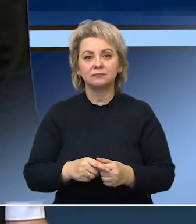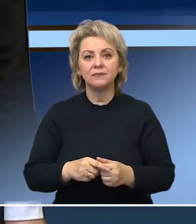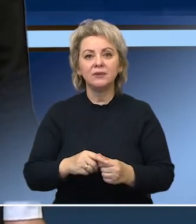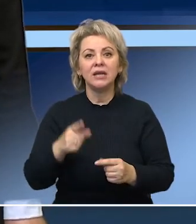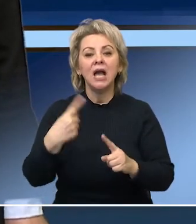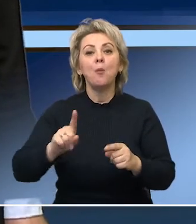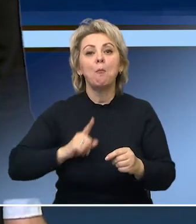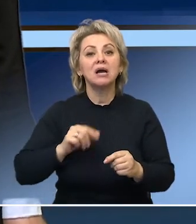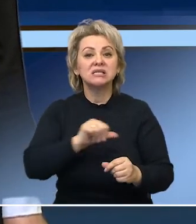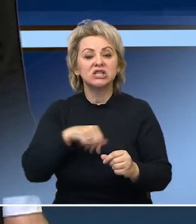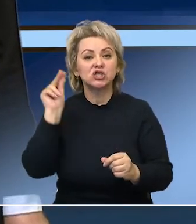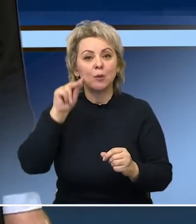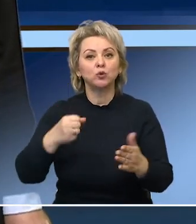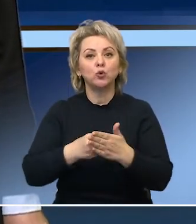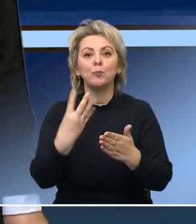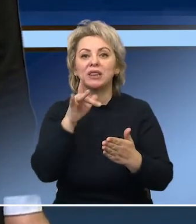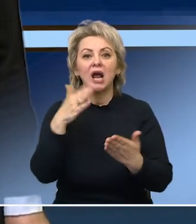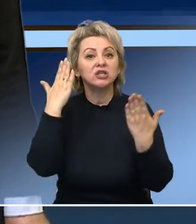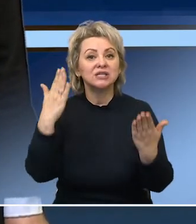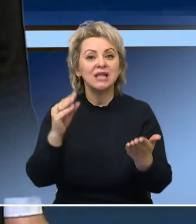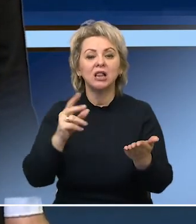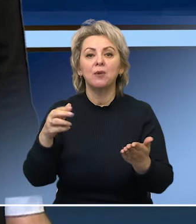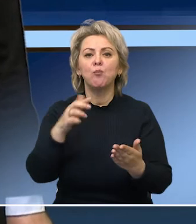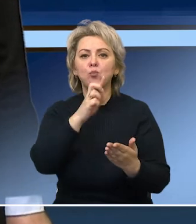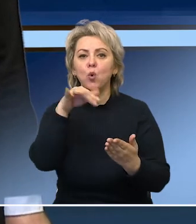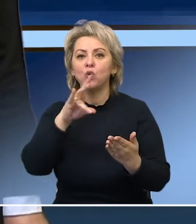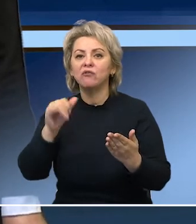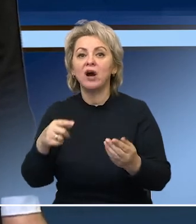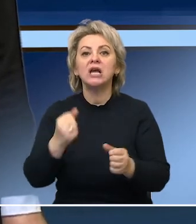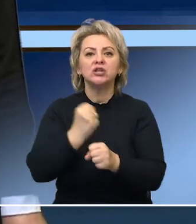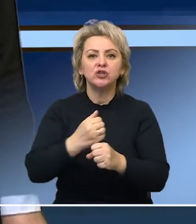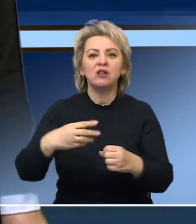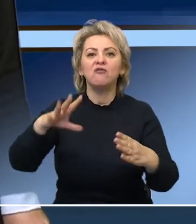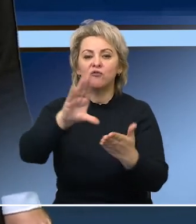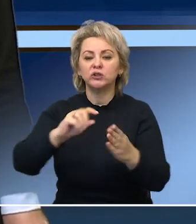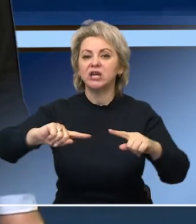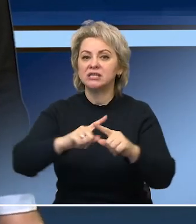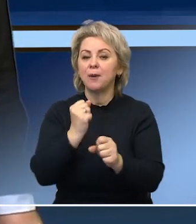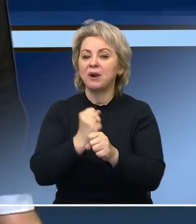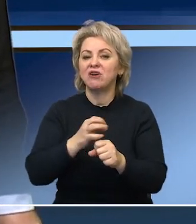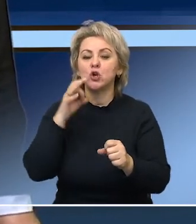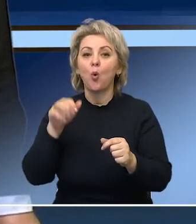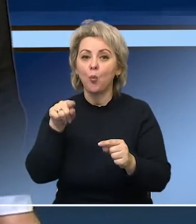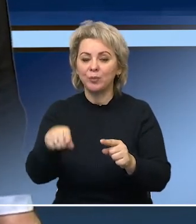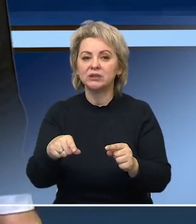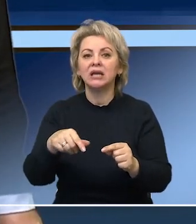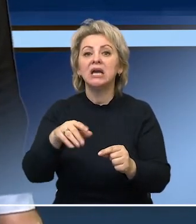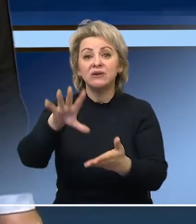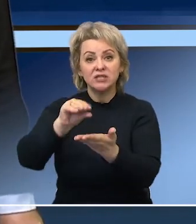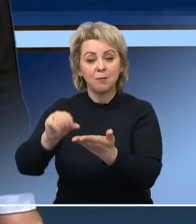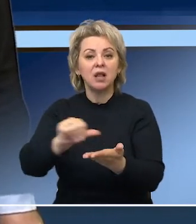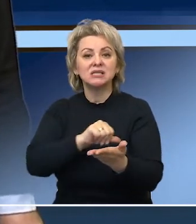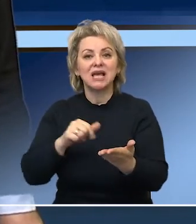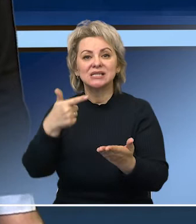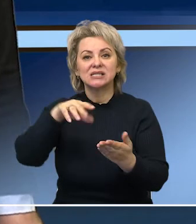До 15 лет он не знал грамоты. Создавал новую фототехнику, проводил с ней эксперименты и снимал сам. В Сальском художественном